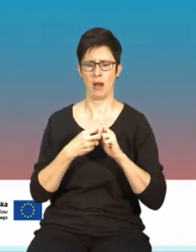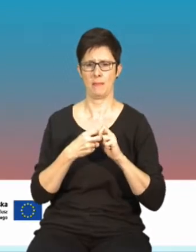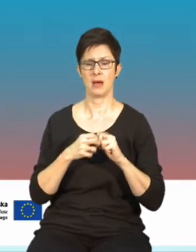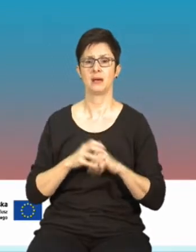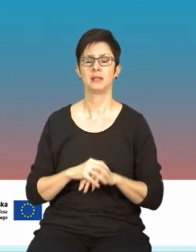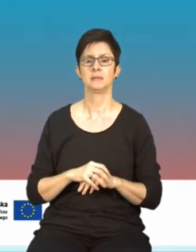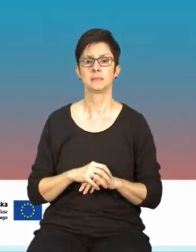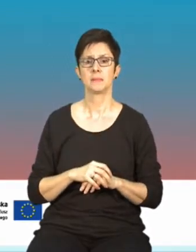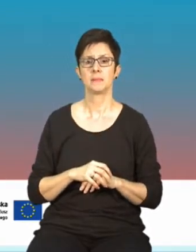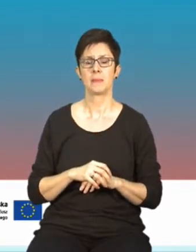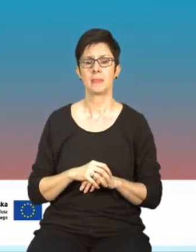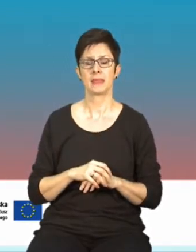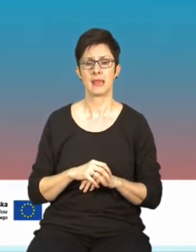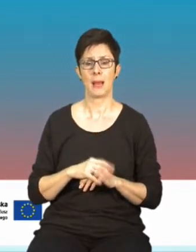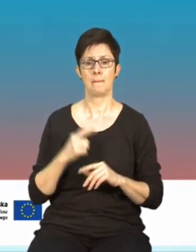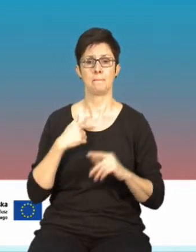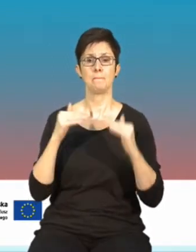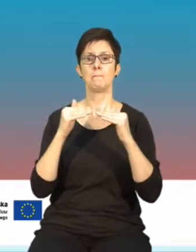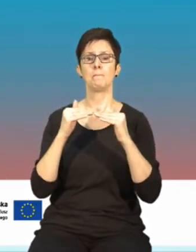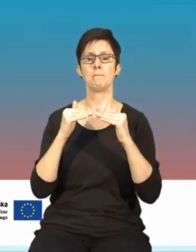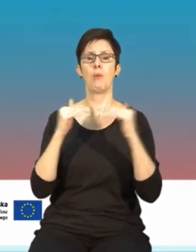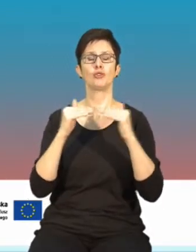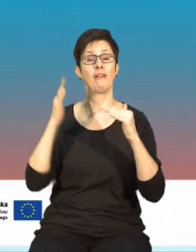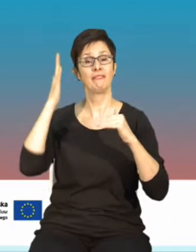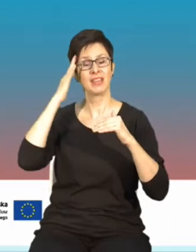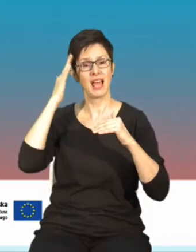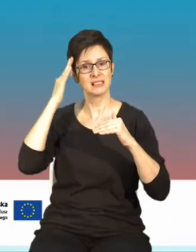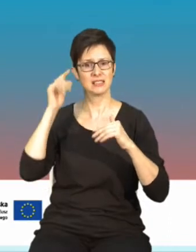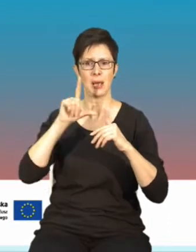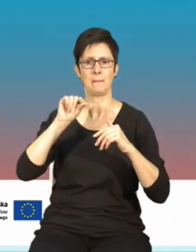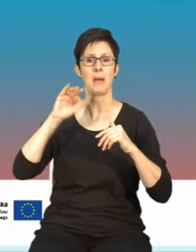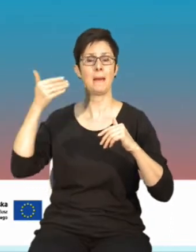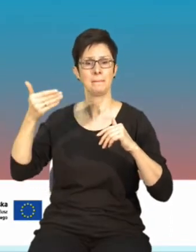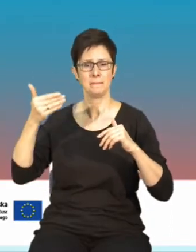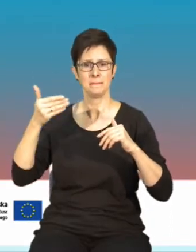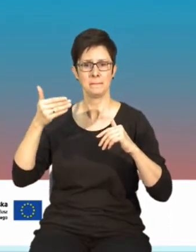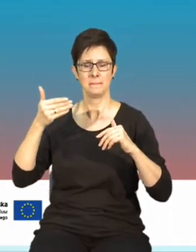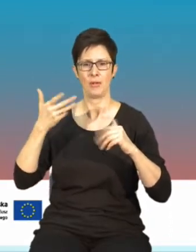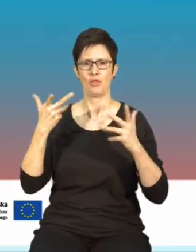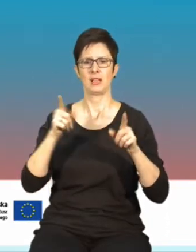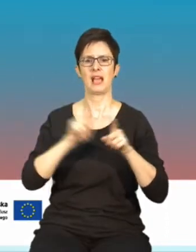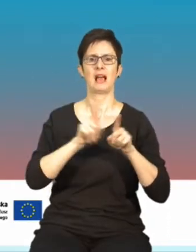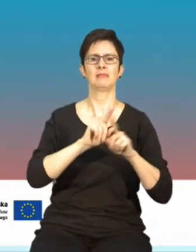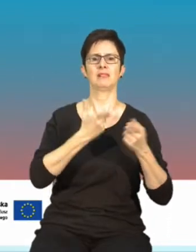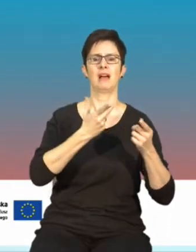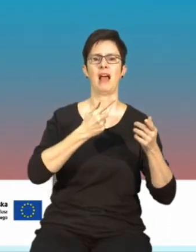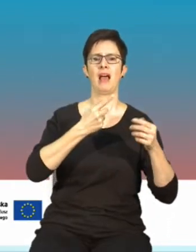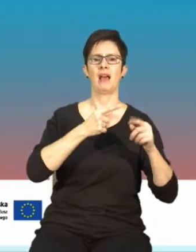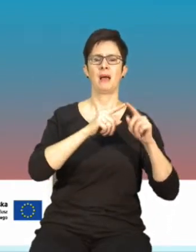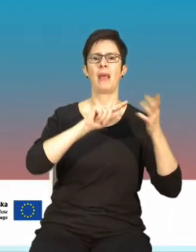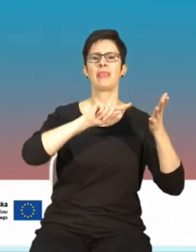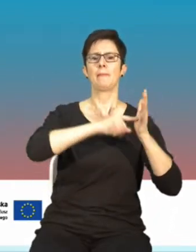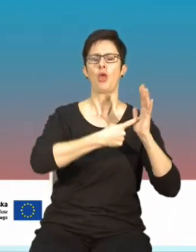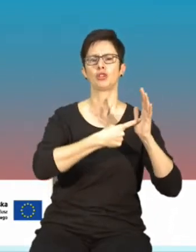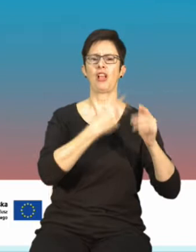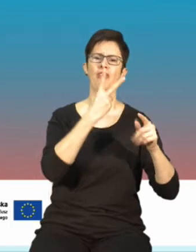bo z poziomem wiedzy na temat PEM nie jest tak jak na przykład z tabliczką mnożenia, prawda? Ja sam